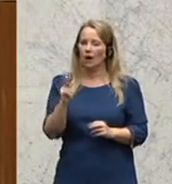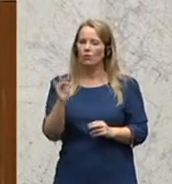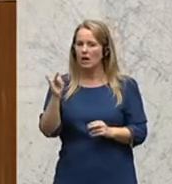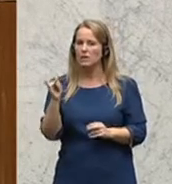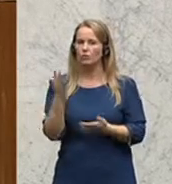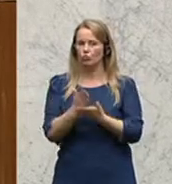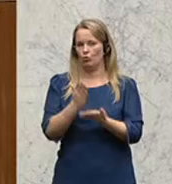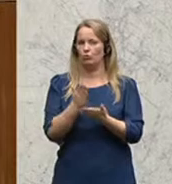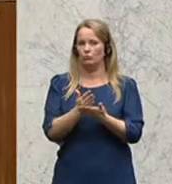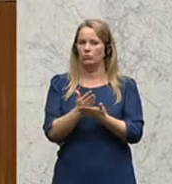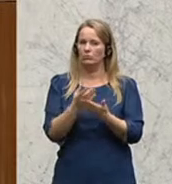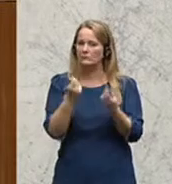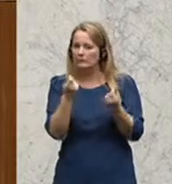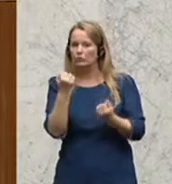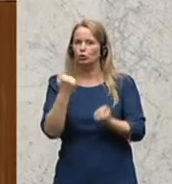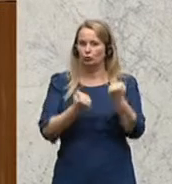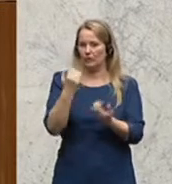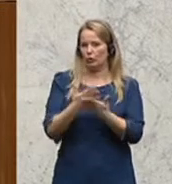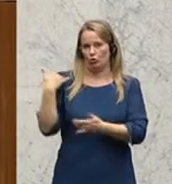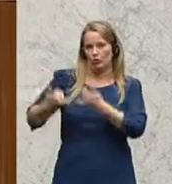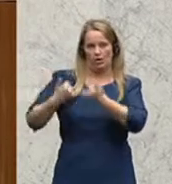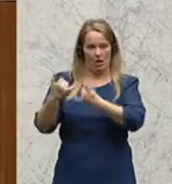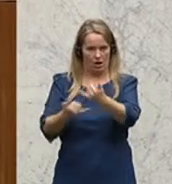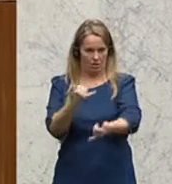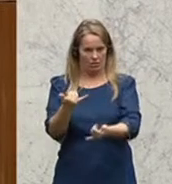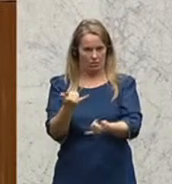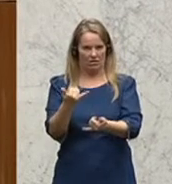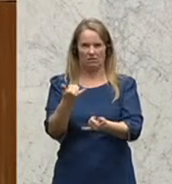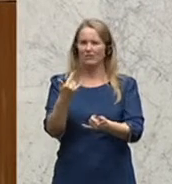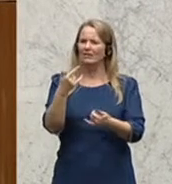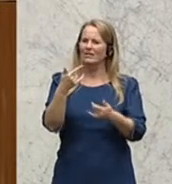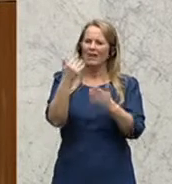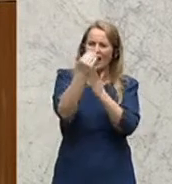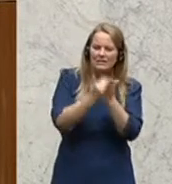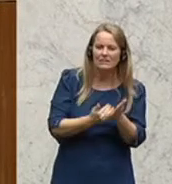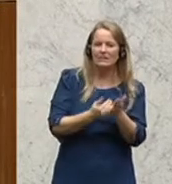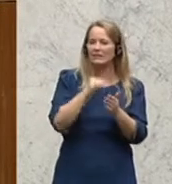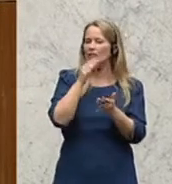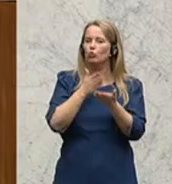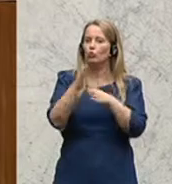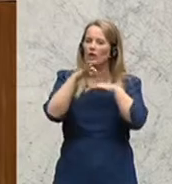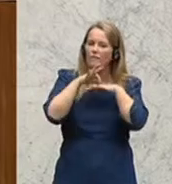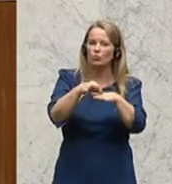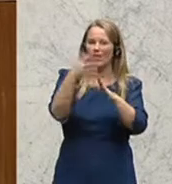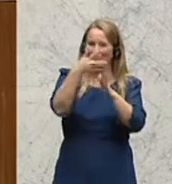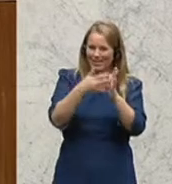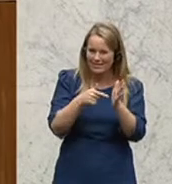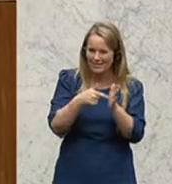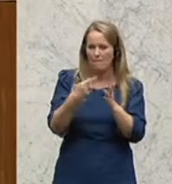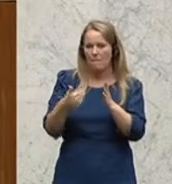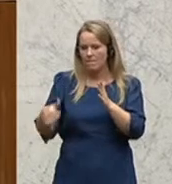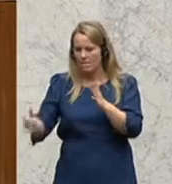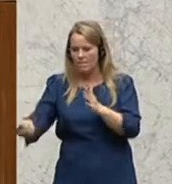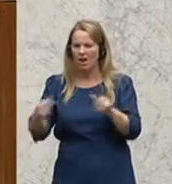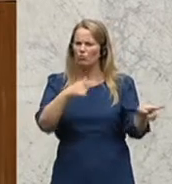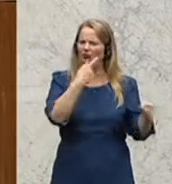finanziell seit Jahren. Die Teseinrichtungen sind veraltet und die Liste der nicht durchgeführten Tests werden immer länger.